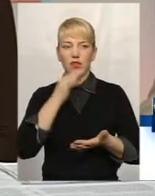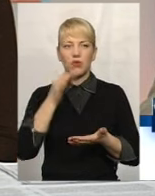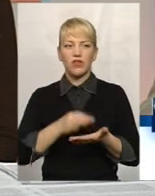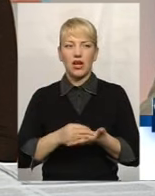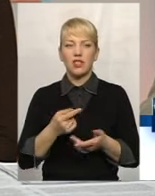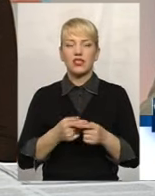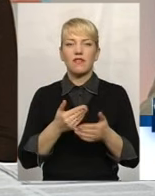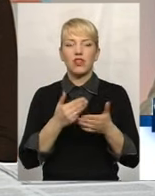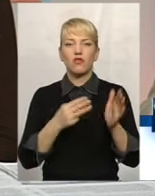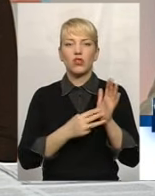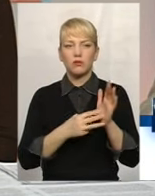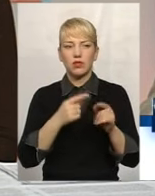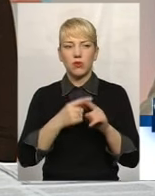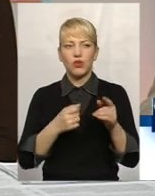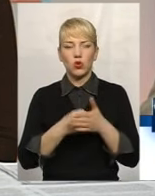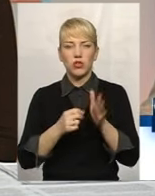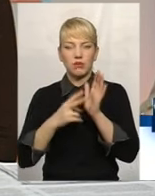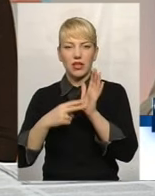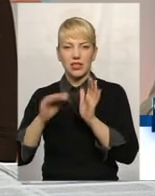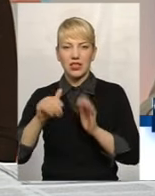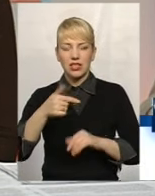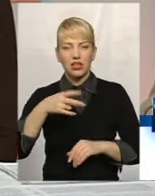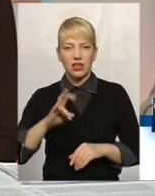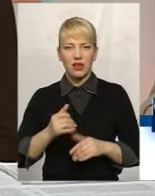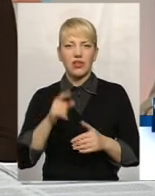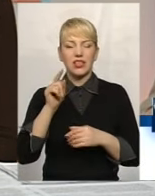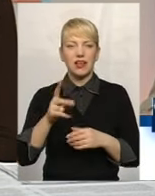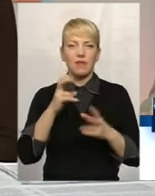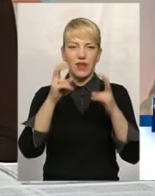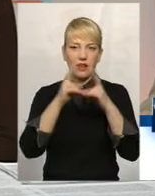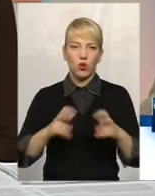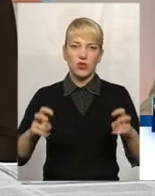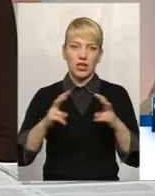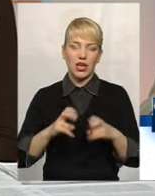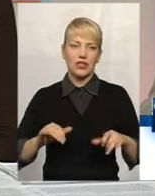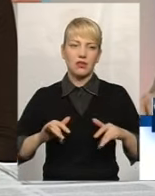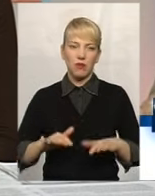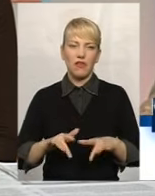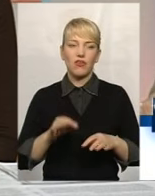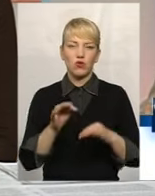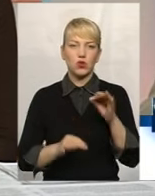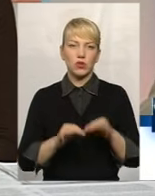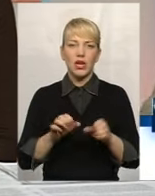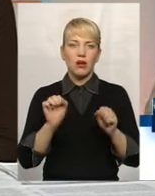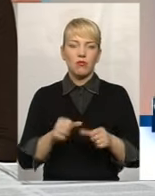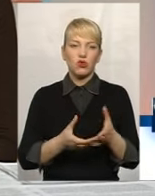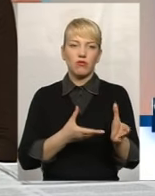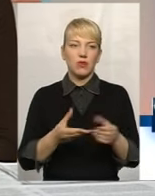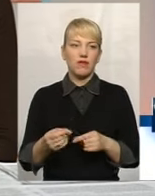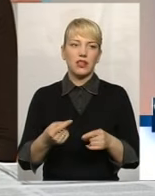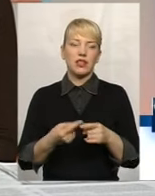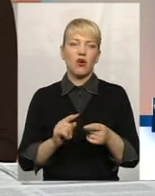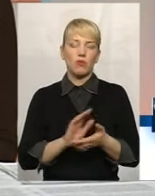8,5 тисяч до 17 тисяч гривень. Тобто там вже на розгляд справи в суді можуть впливати певні